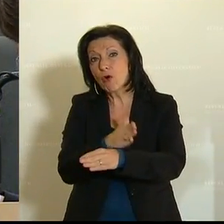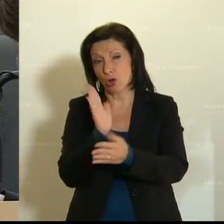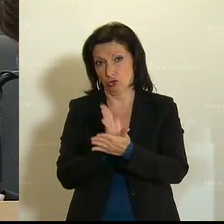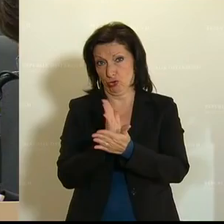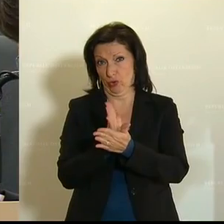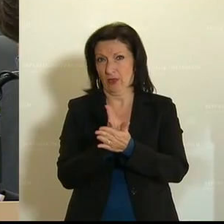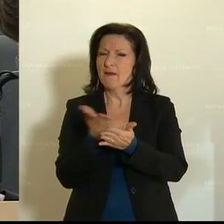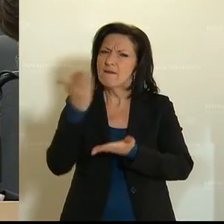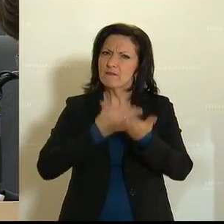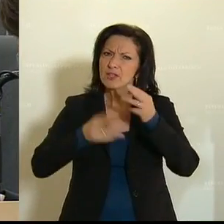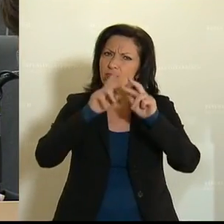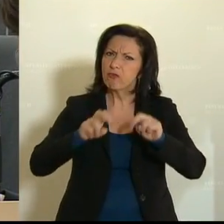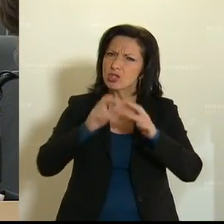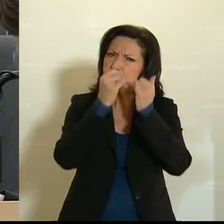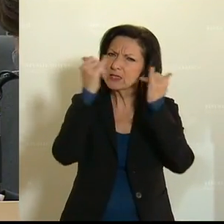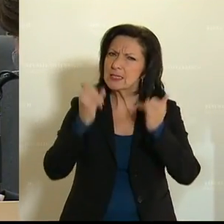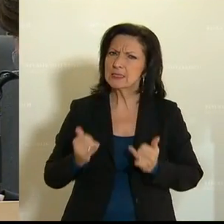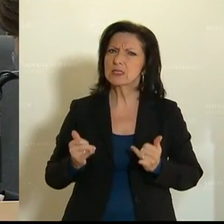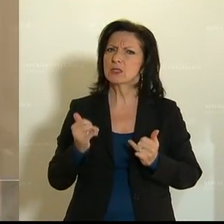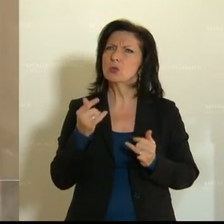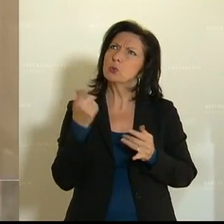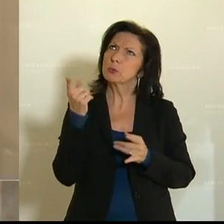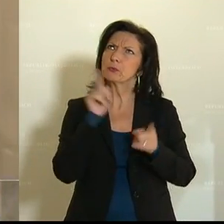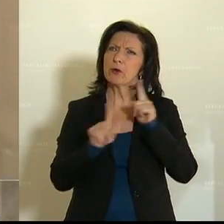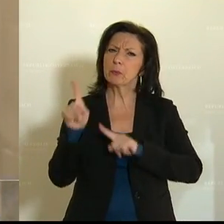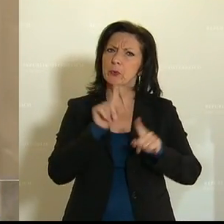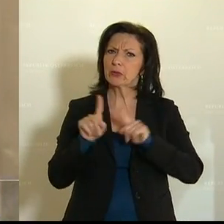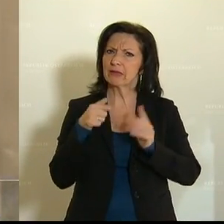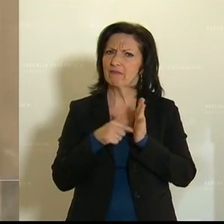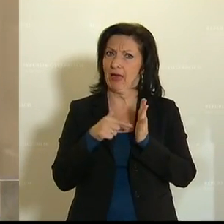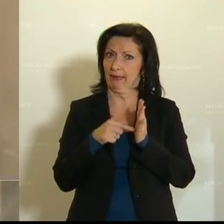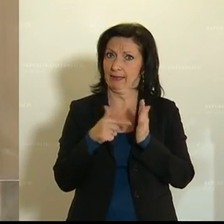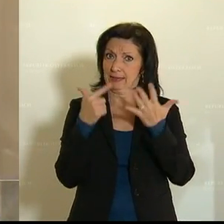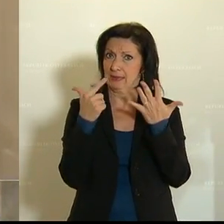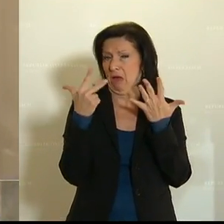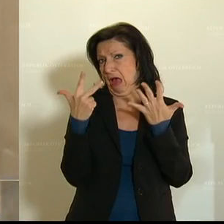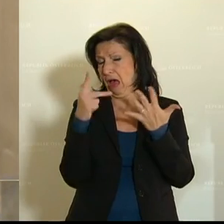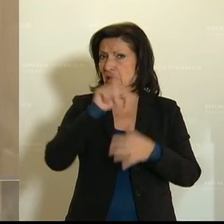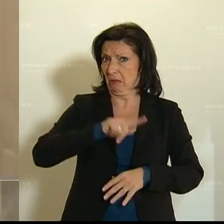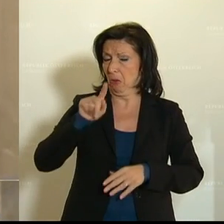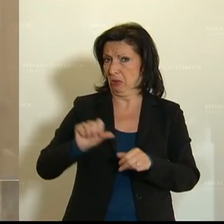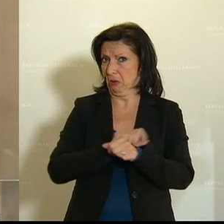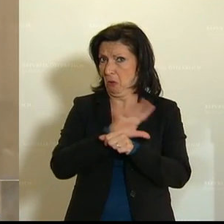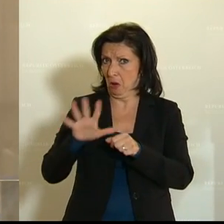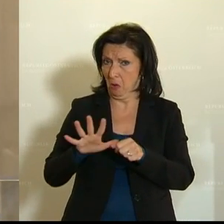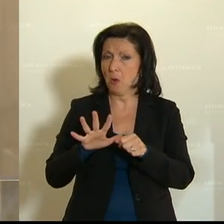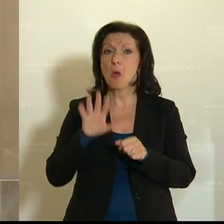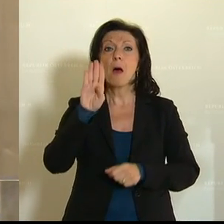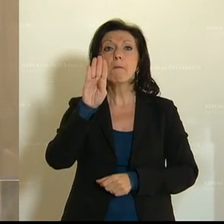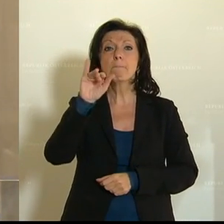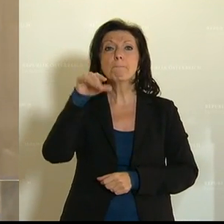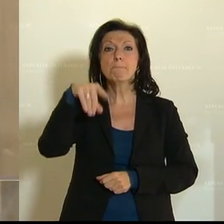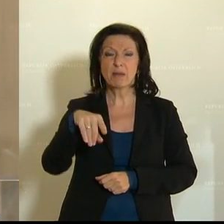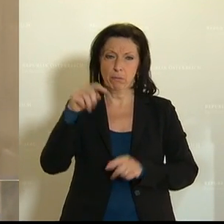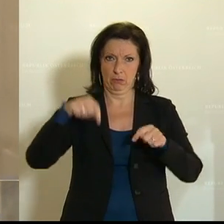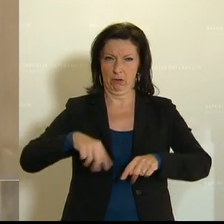Wirtschaftsforschungsinstitut, davon ausgegangen ist, dass aufgrund dieser sieben, acht Monate Corona das Bruttoinlandsprodukt